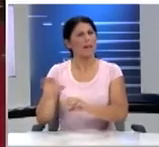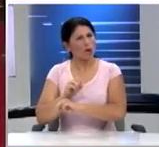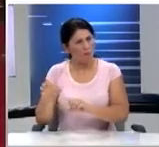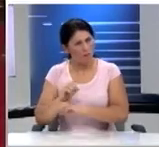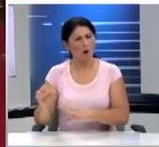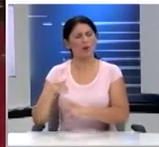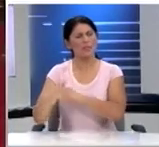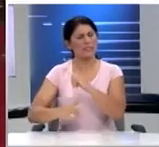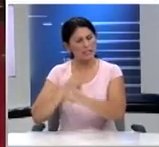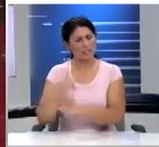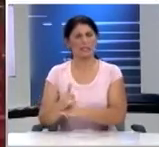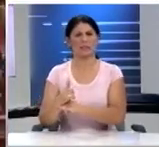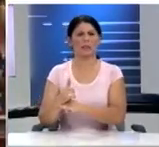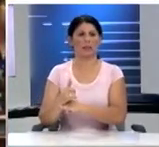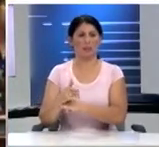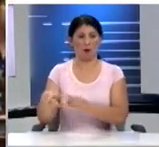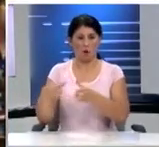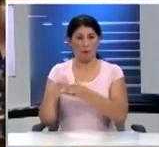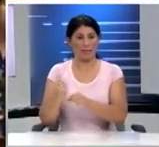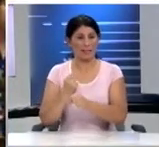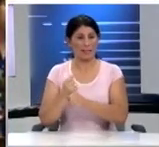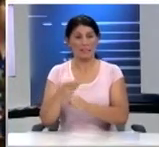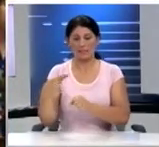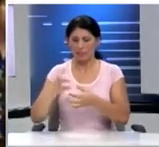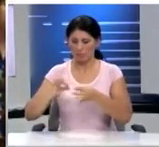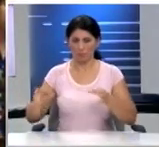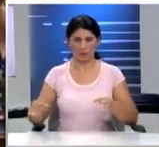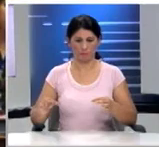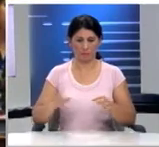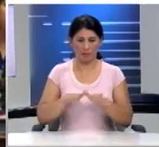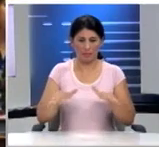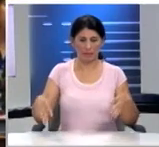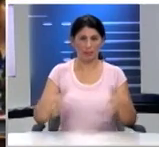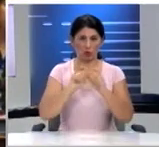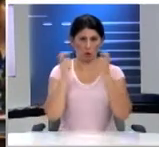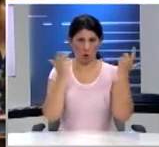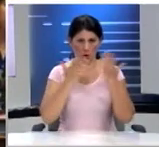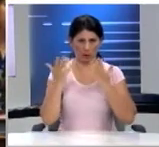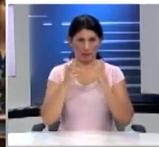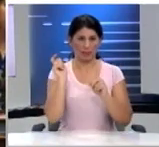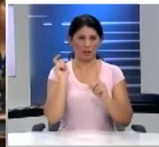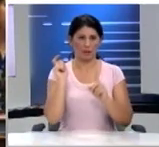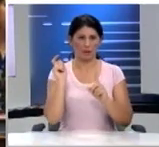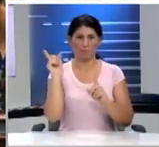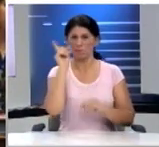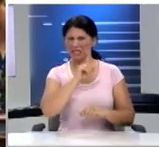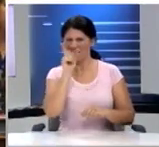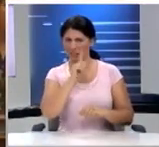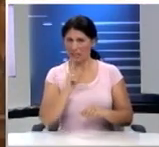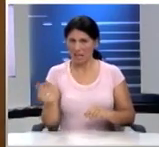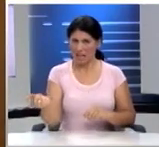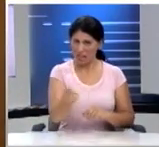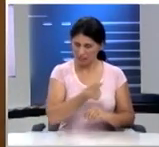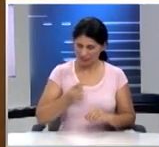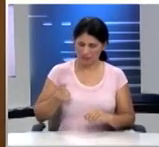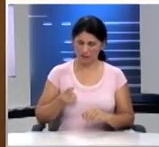υποθέματα με τα οποία ασχολήθηκαν οι ομάδες εργασίας ήταν η δικτύωση των σχολείων οι ψευδείς ειδήσεις, fake